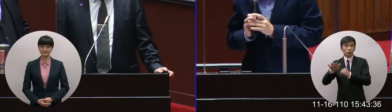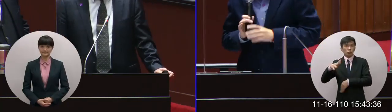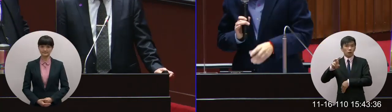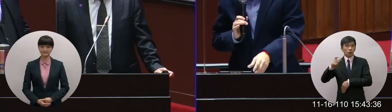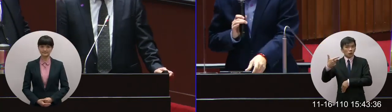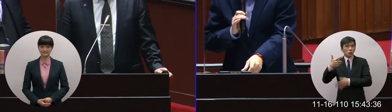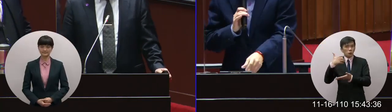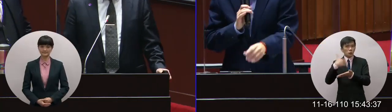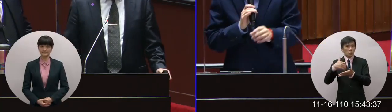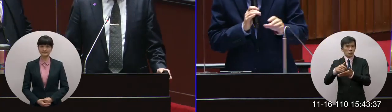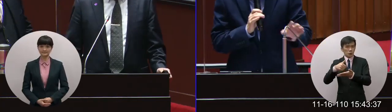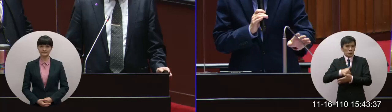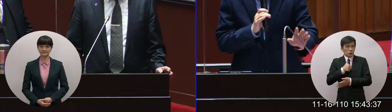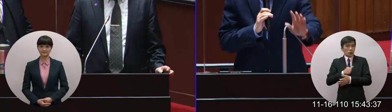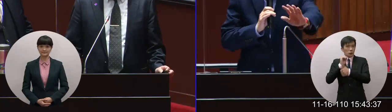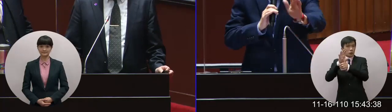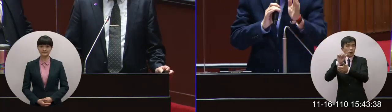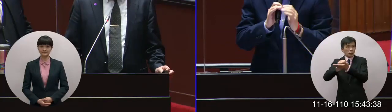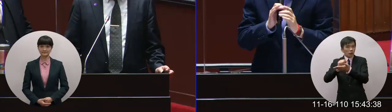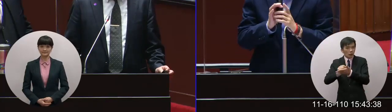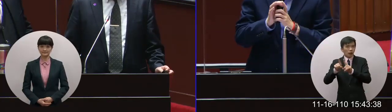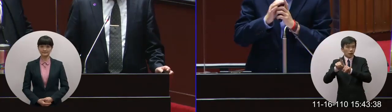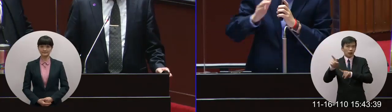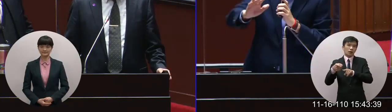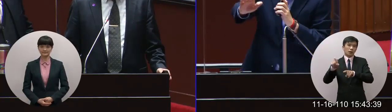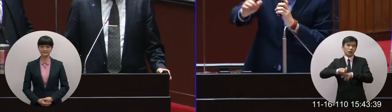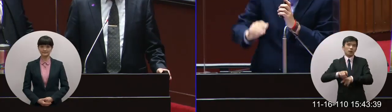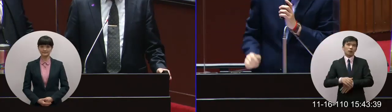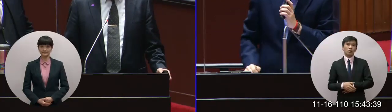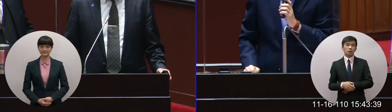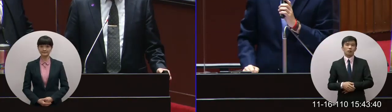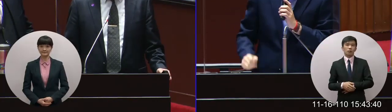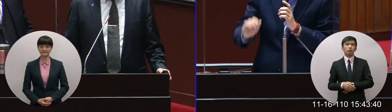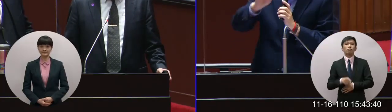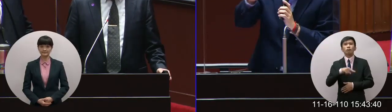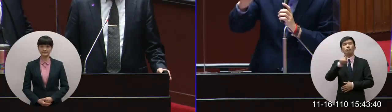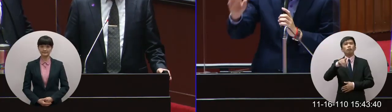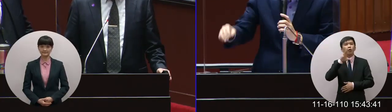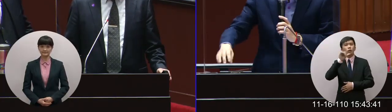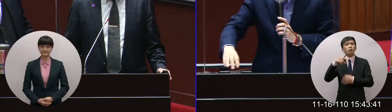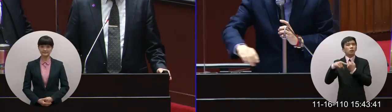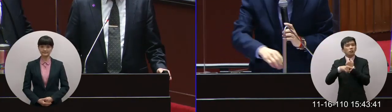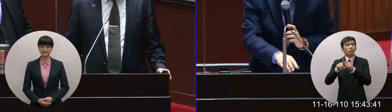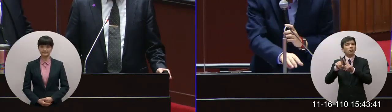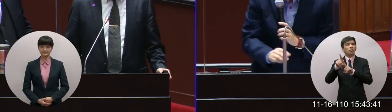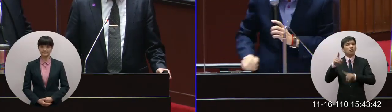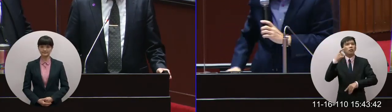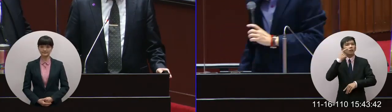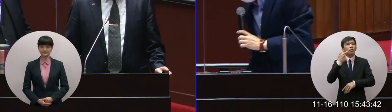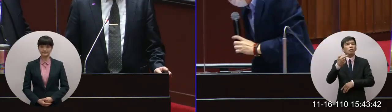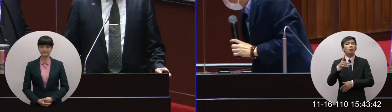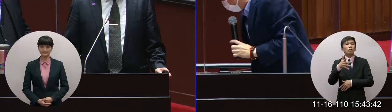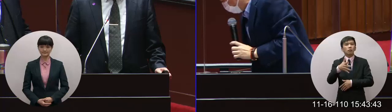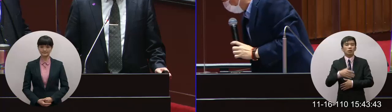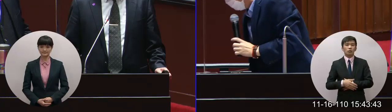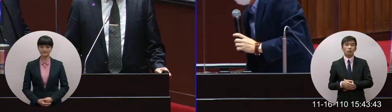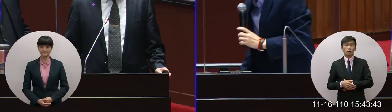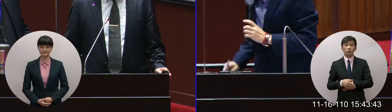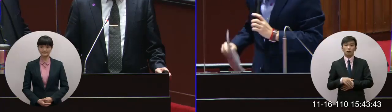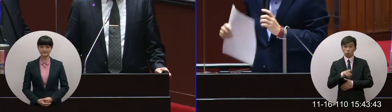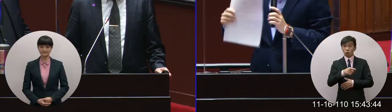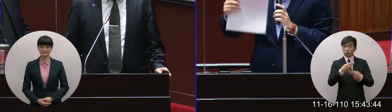唉唷因為我在想如果長生你們回去研究一下不應該有這種差距你們給我的公文在這